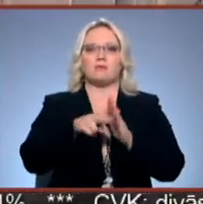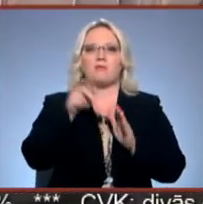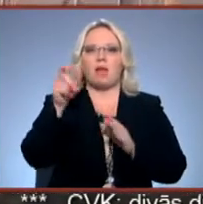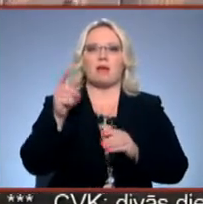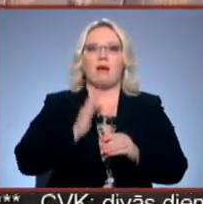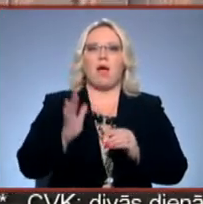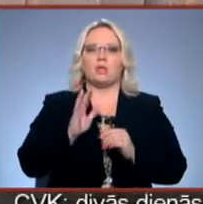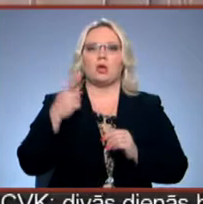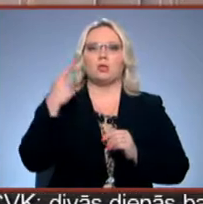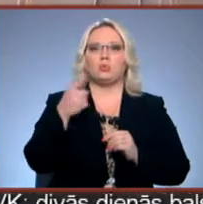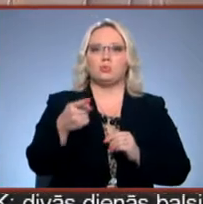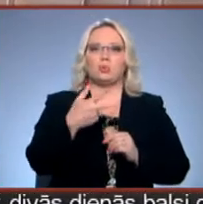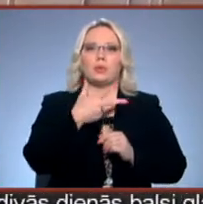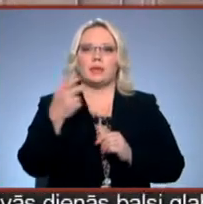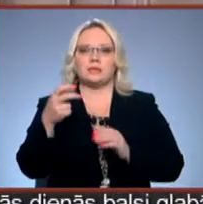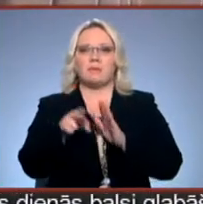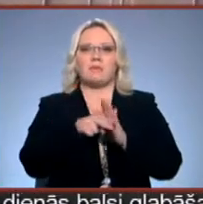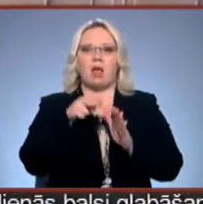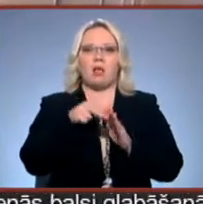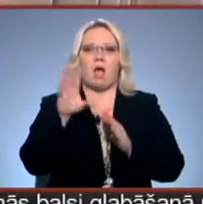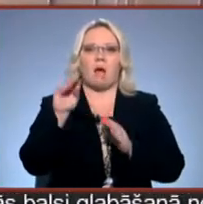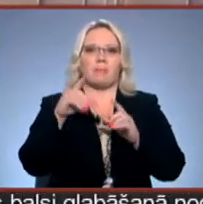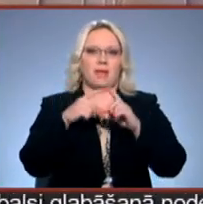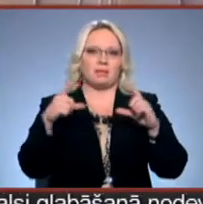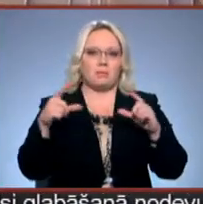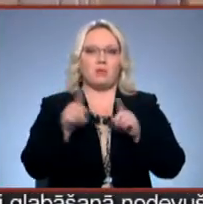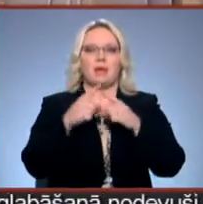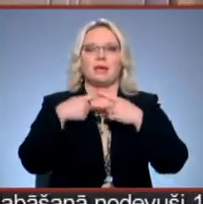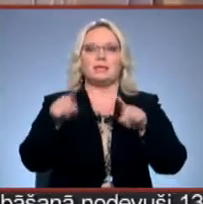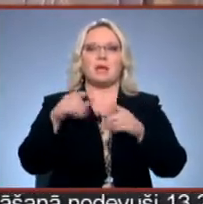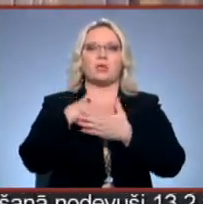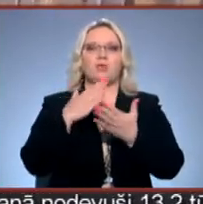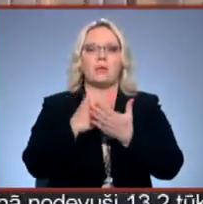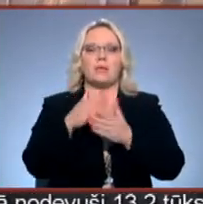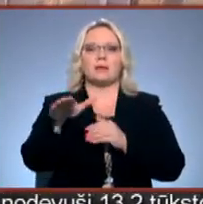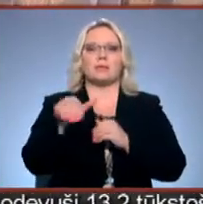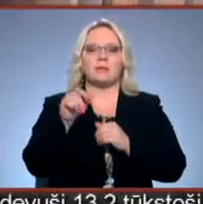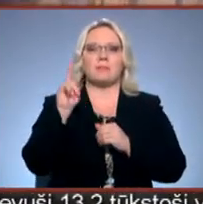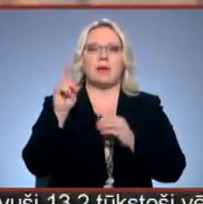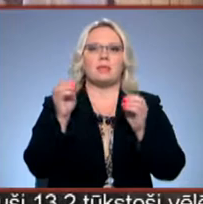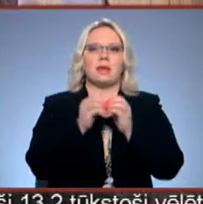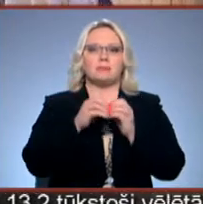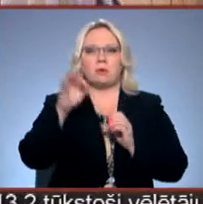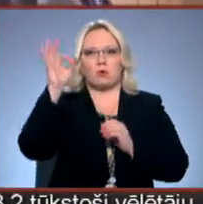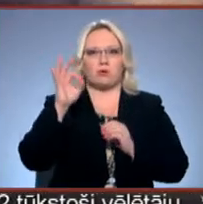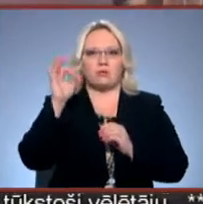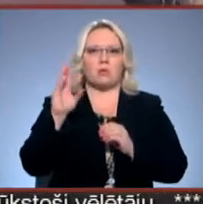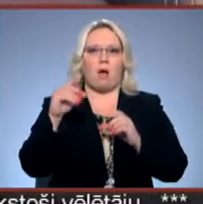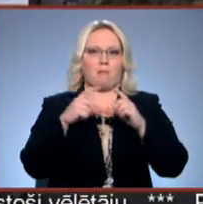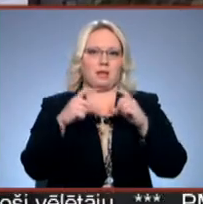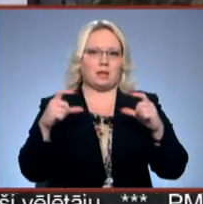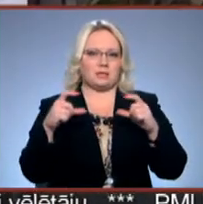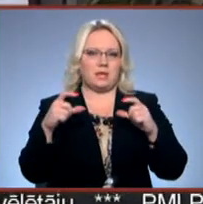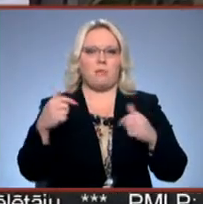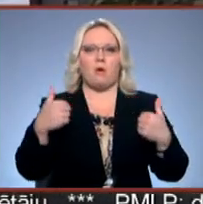vēl gandrīz 1300 vēlētāju apliecības, un arī citās nodļās izņemti vienapmēram 10% apliecību.